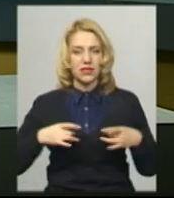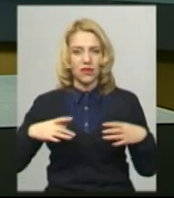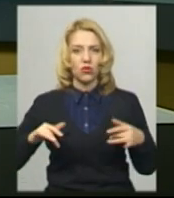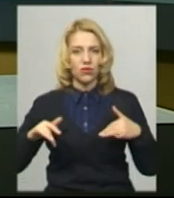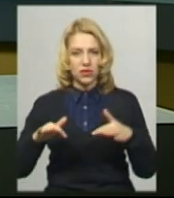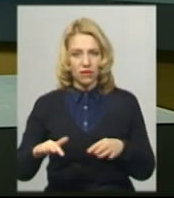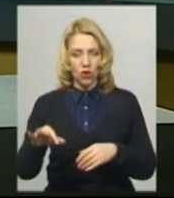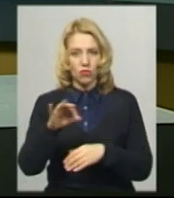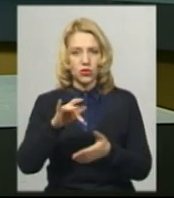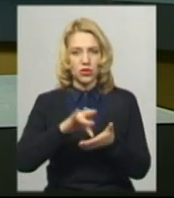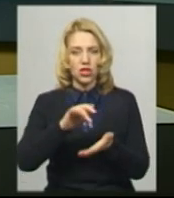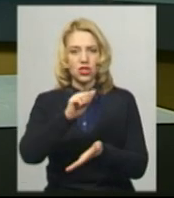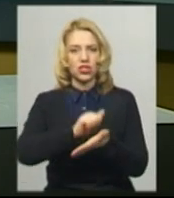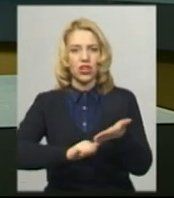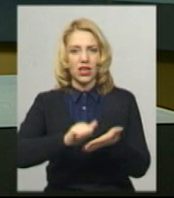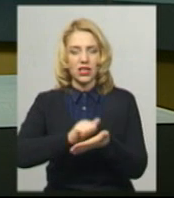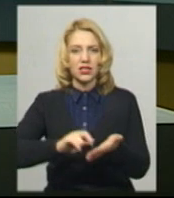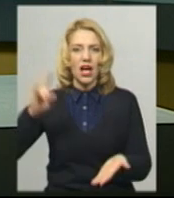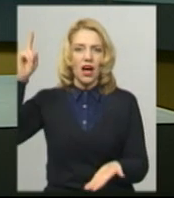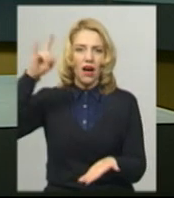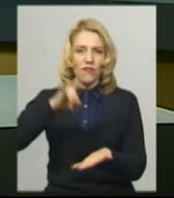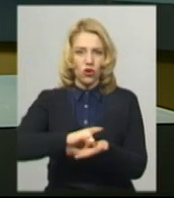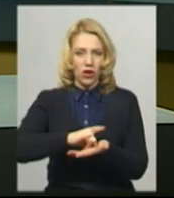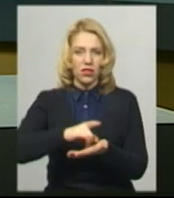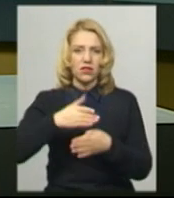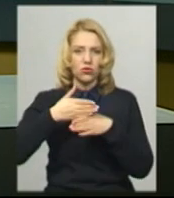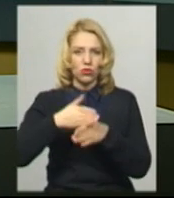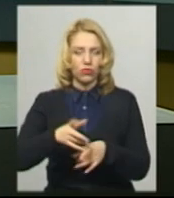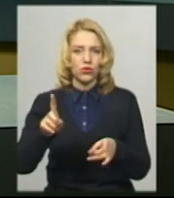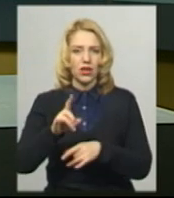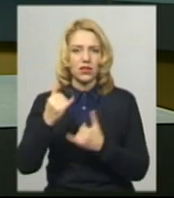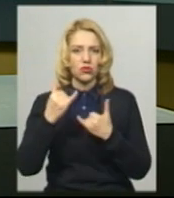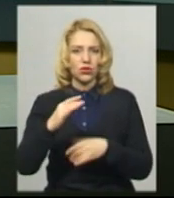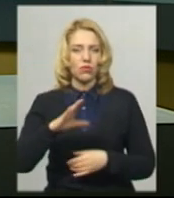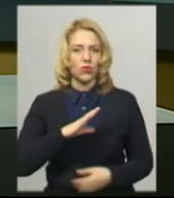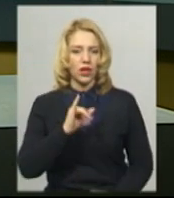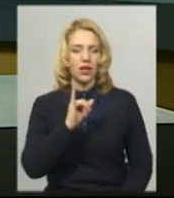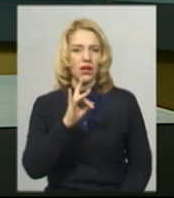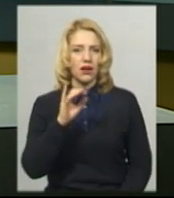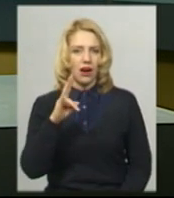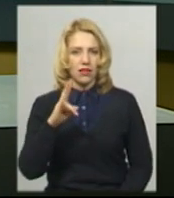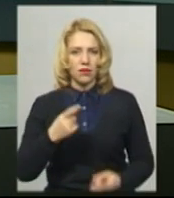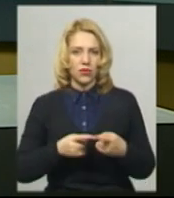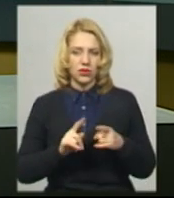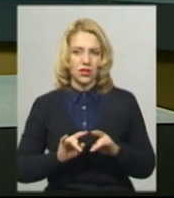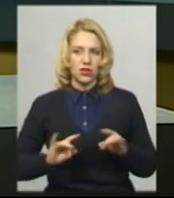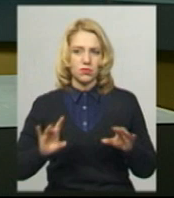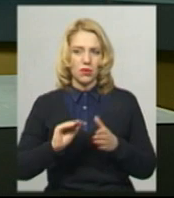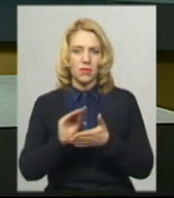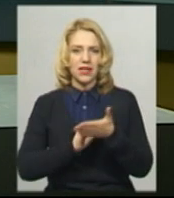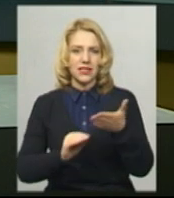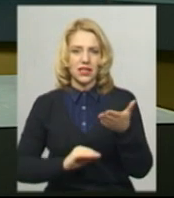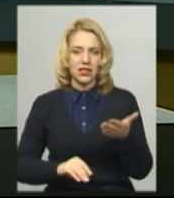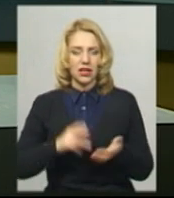обласному центрі відмінили через авіакатастрофу, що сталося сьогодні в Ірані. Про це розповіла Суспільному прессекретарка Хмельницького